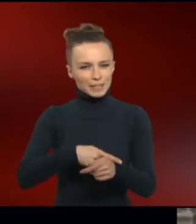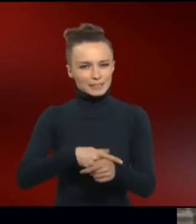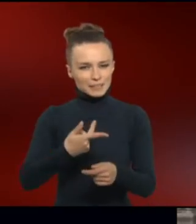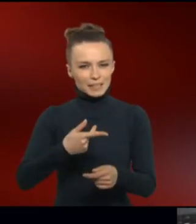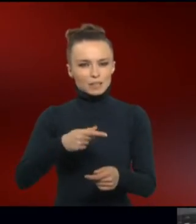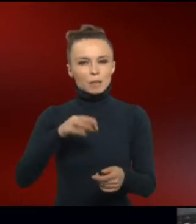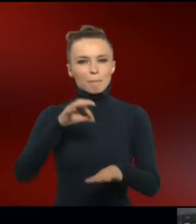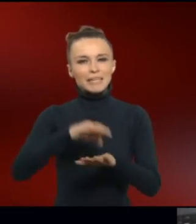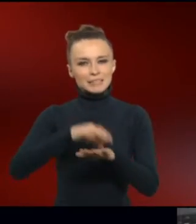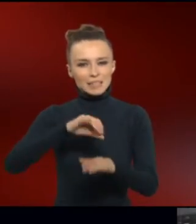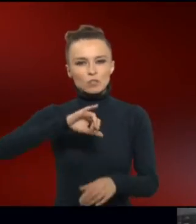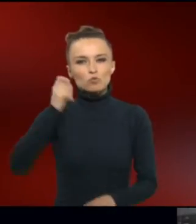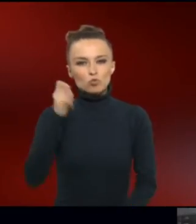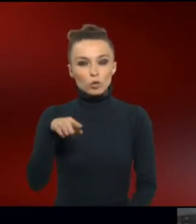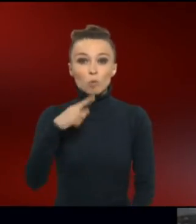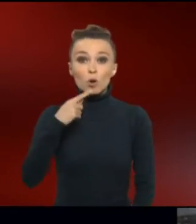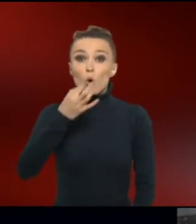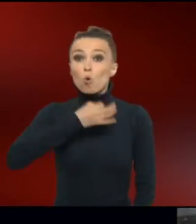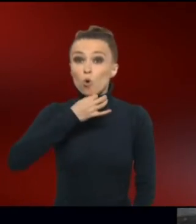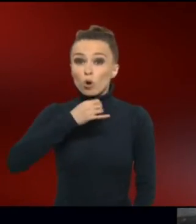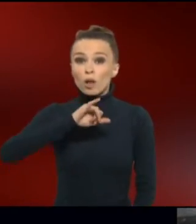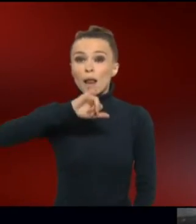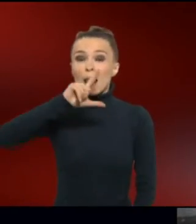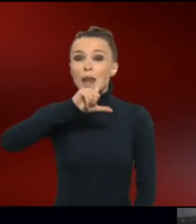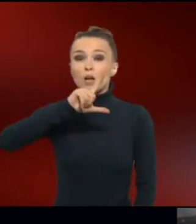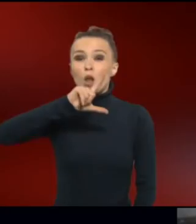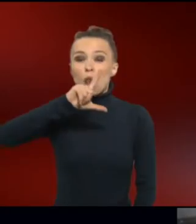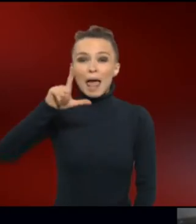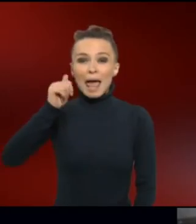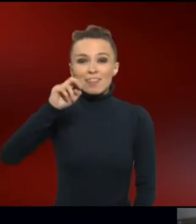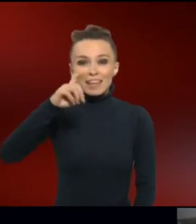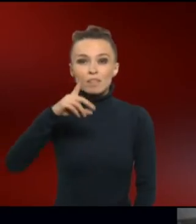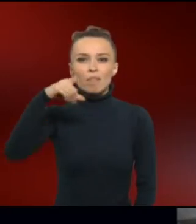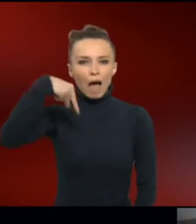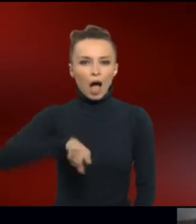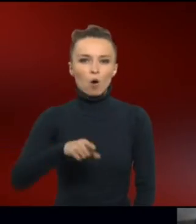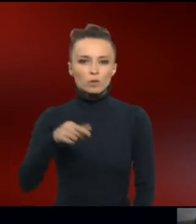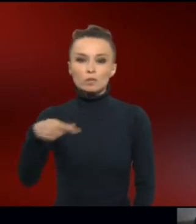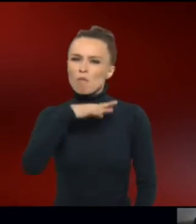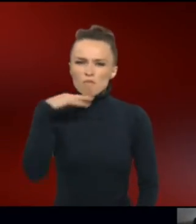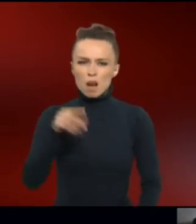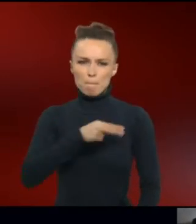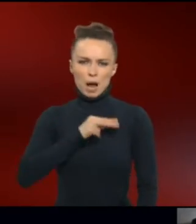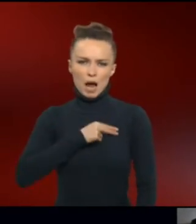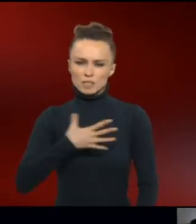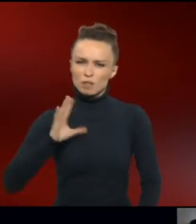Der junge John Langton Down ist der Beste seines Jahrgangs. Er gewinnt mehrere Preise. Das Studium ist endlich finanziert.